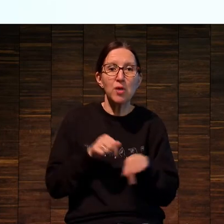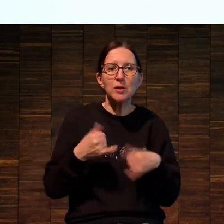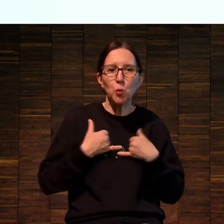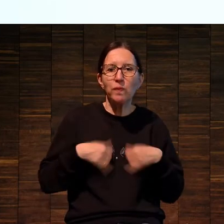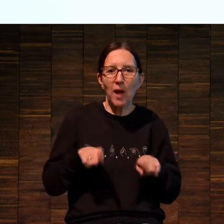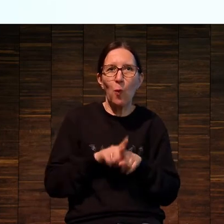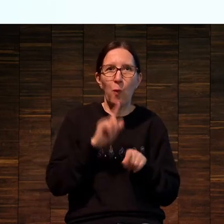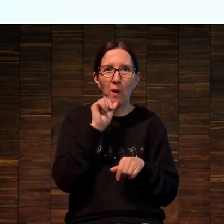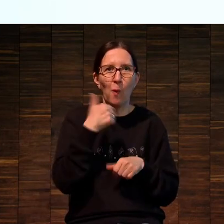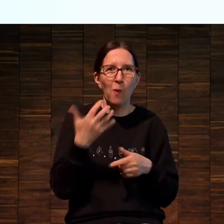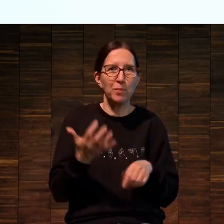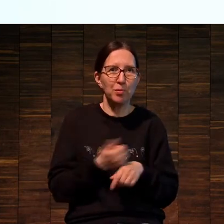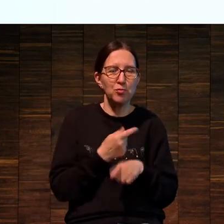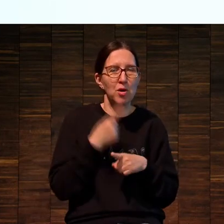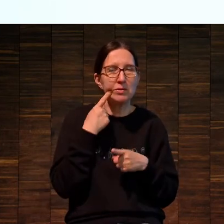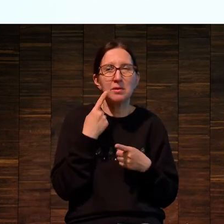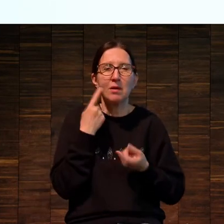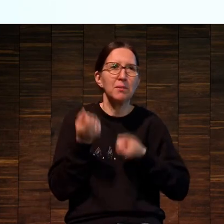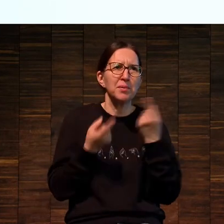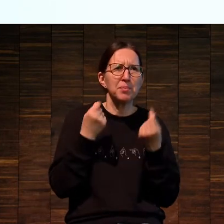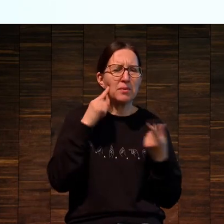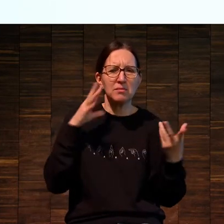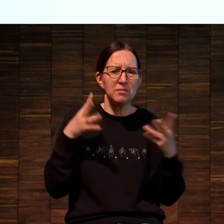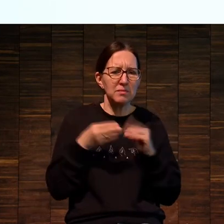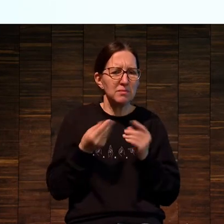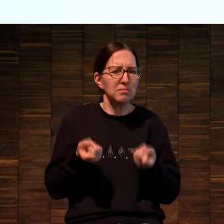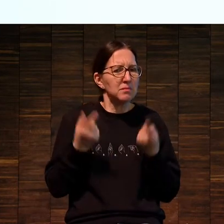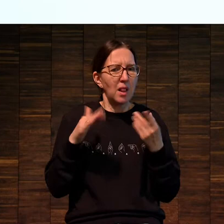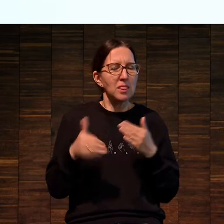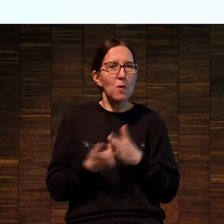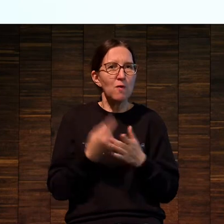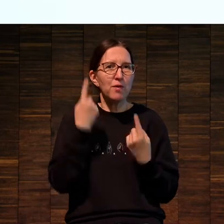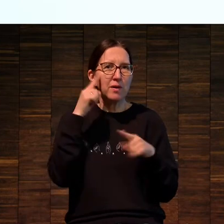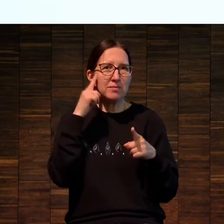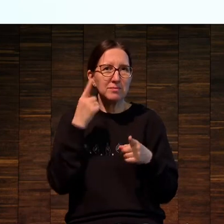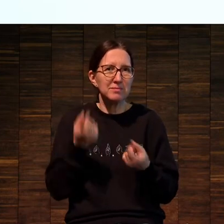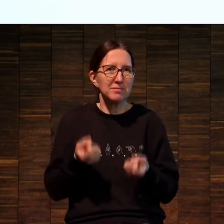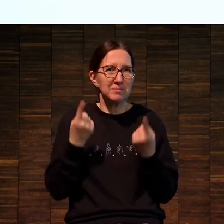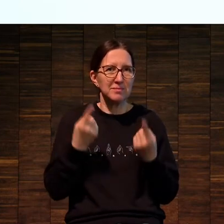такой урожайный на осмысление, по-моему, был.